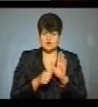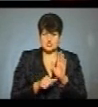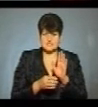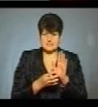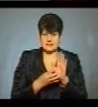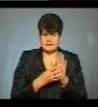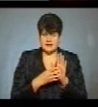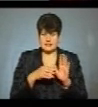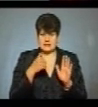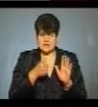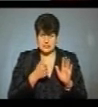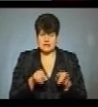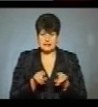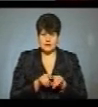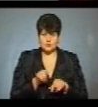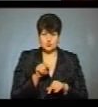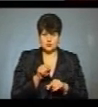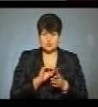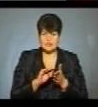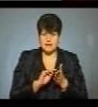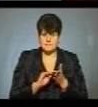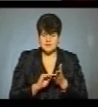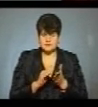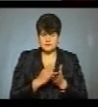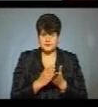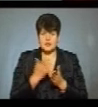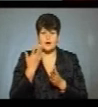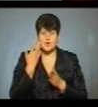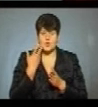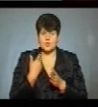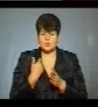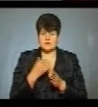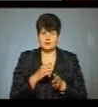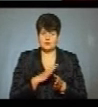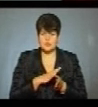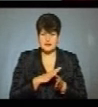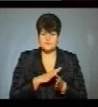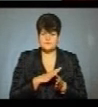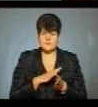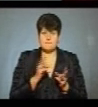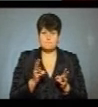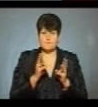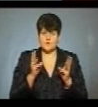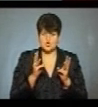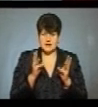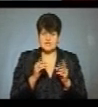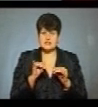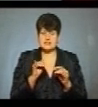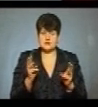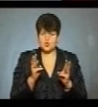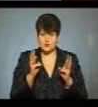рік. Також тут написано, коли була пожежа і згоріла